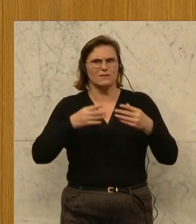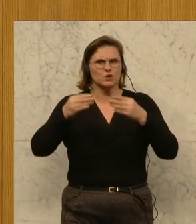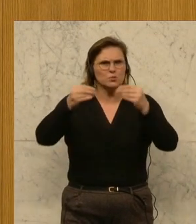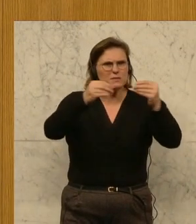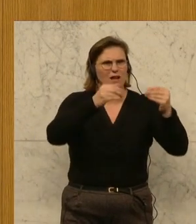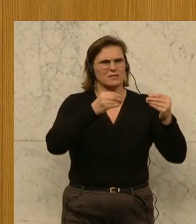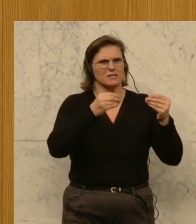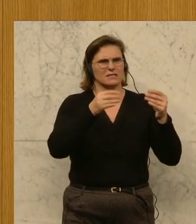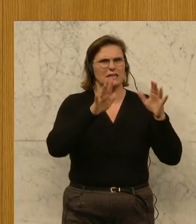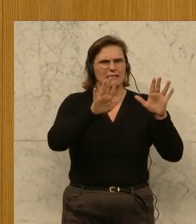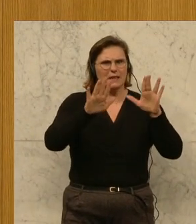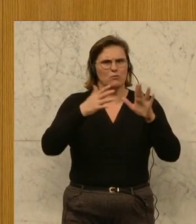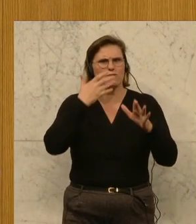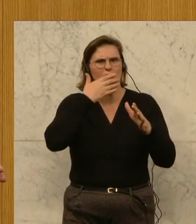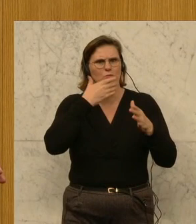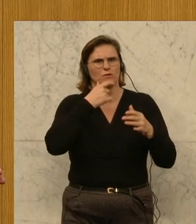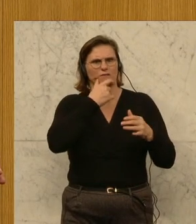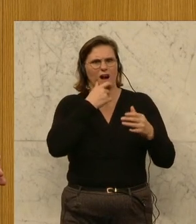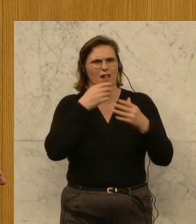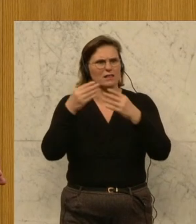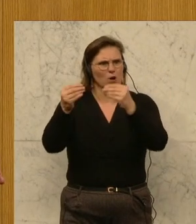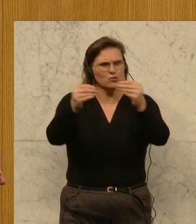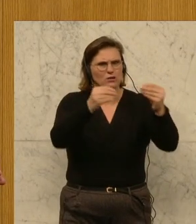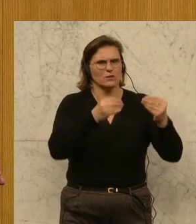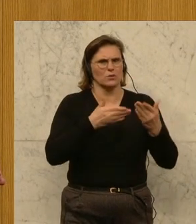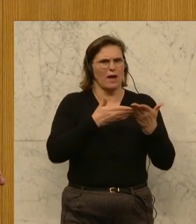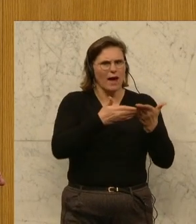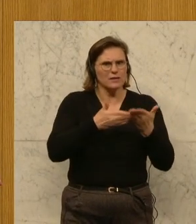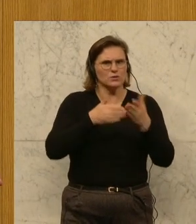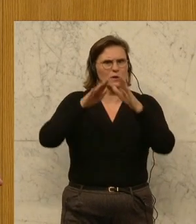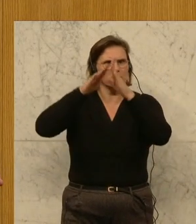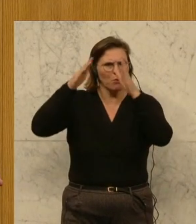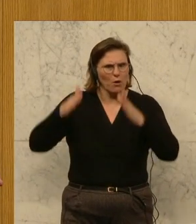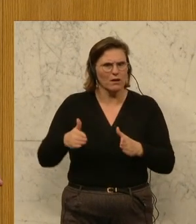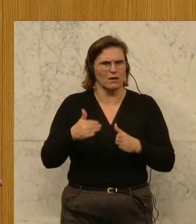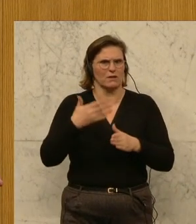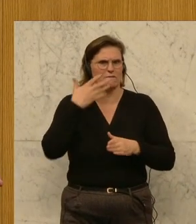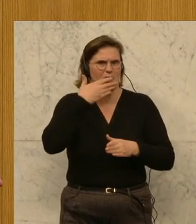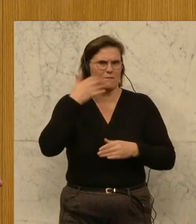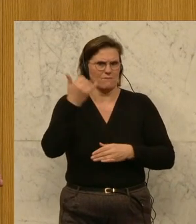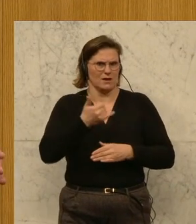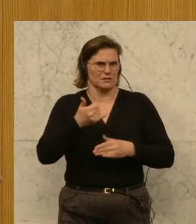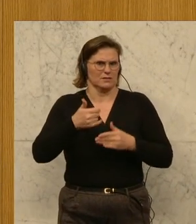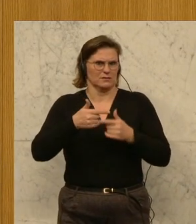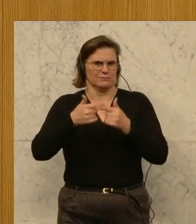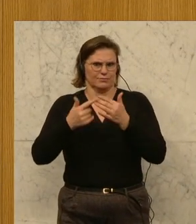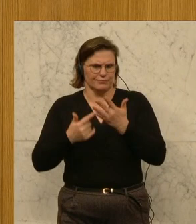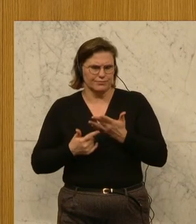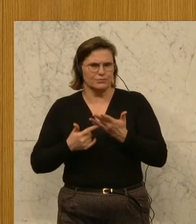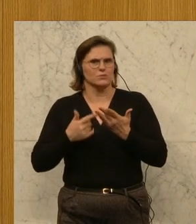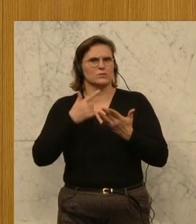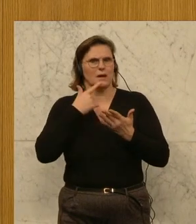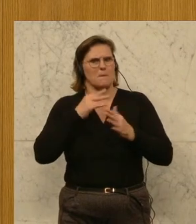oder der veralteten Ausstattung bei den Heizungen, beim Boiler und so weiter. Und fordert eine umfassende Strategie zur